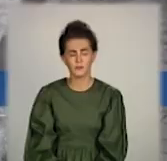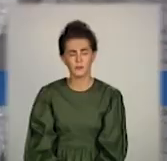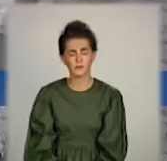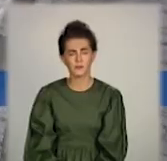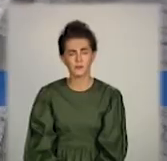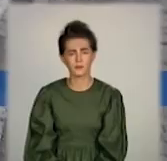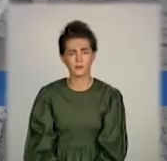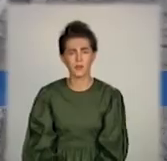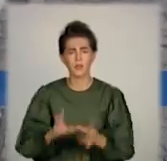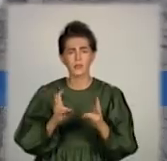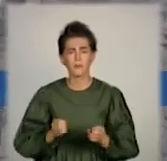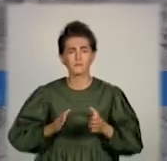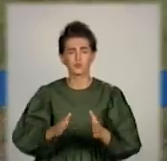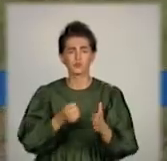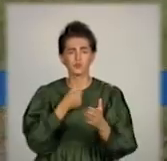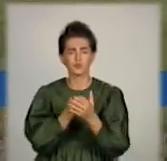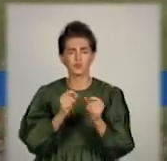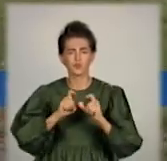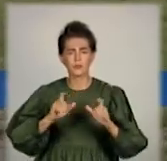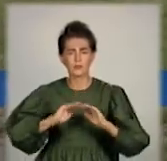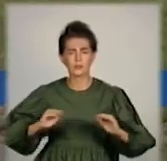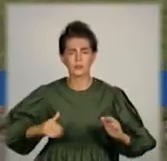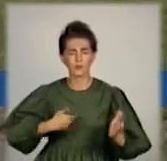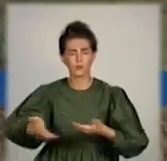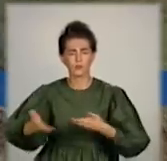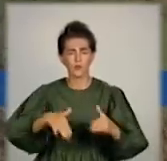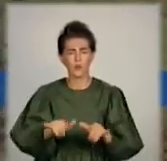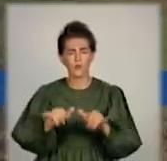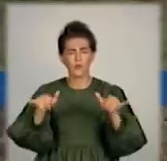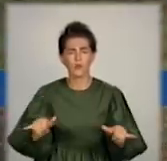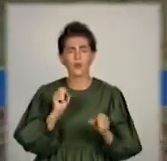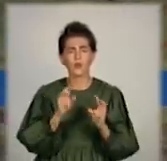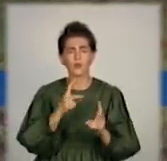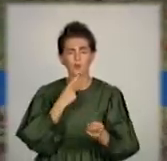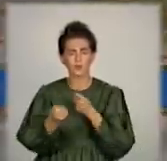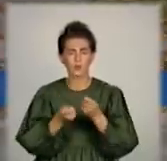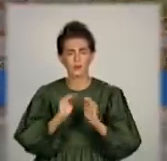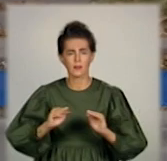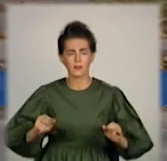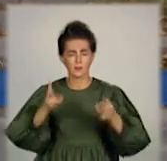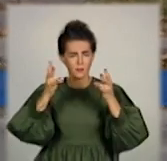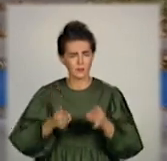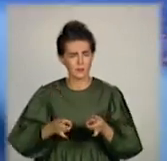На шляху до школи дітей на дорогах побільшало, як убезпечити малечу від ДТП.